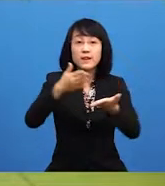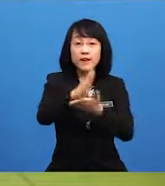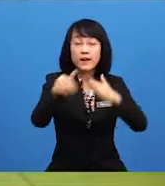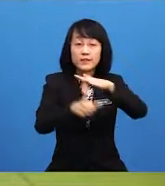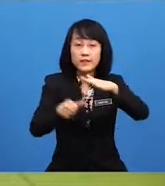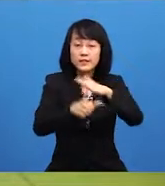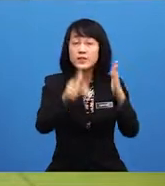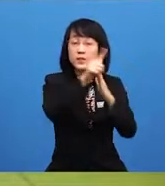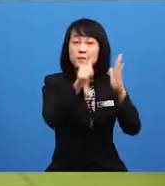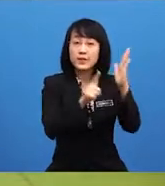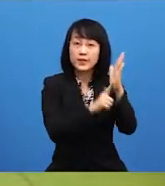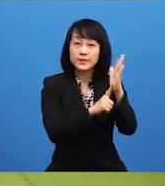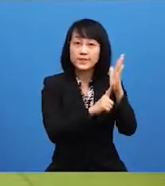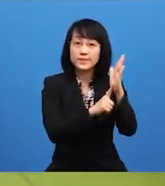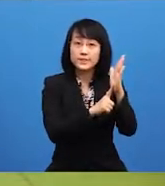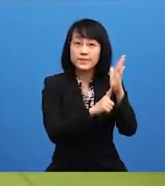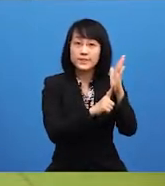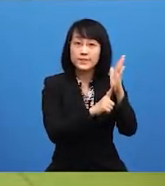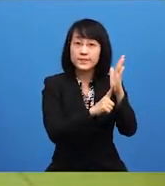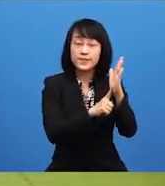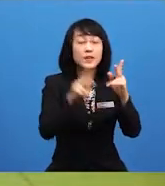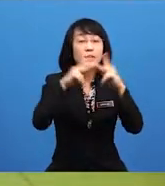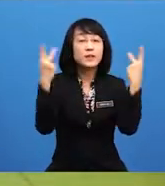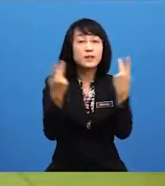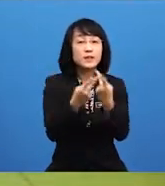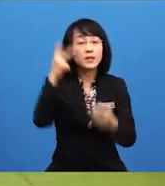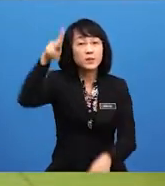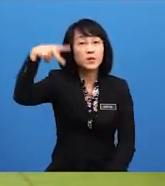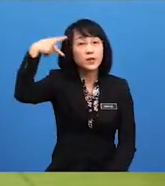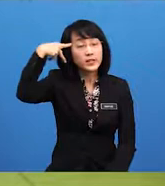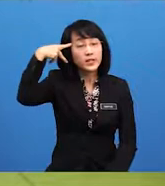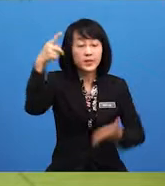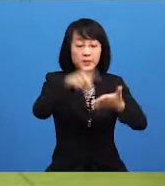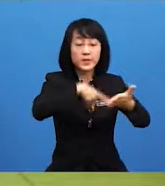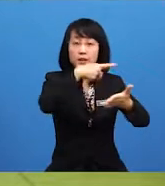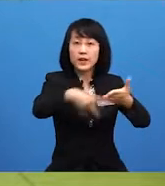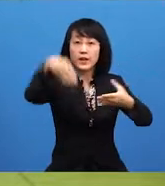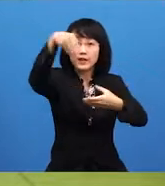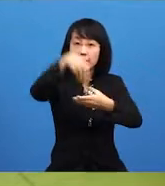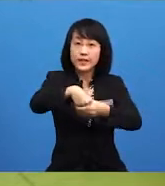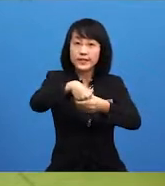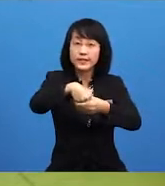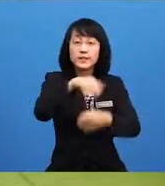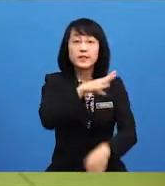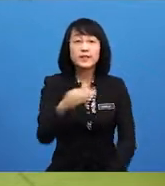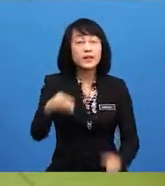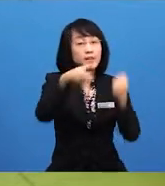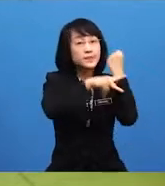perlembagaan, parti politik, pilihan raya dan parlimen.